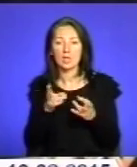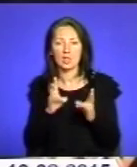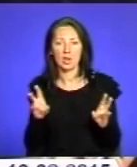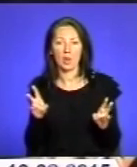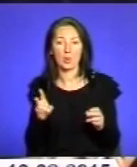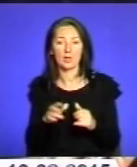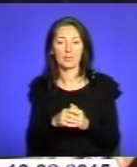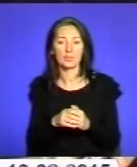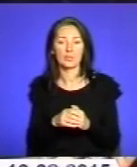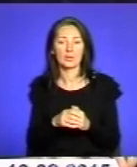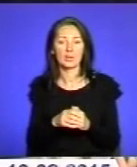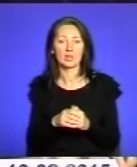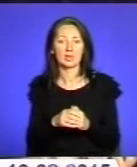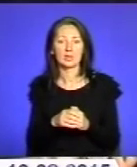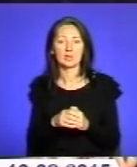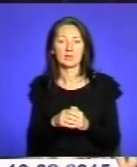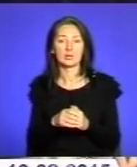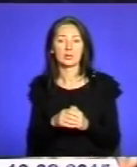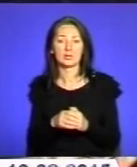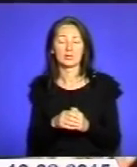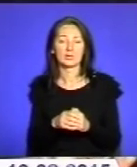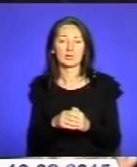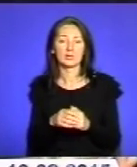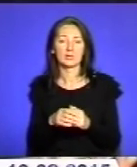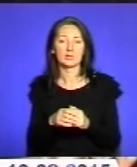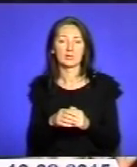приймається обмін.